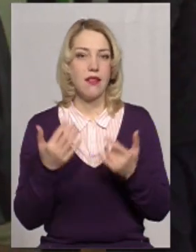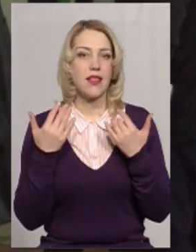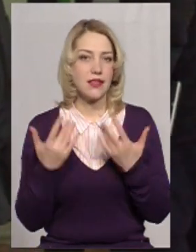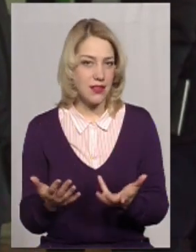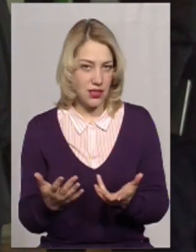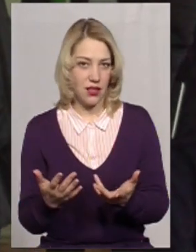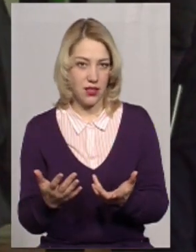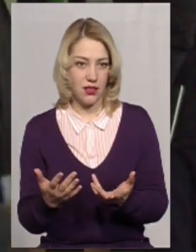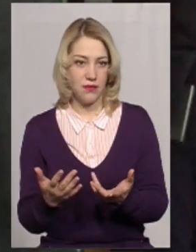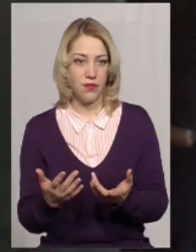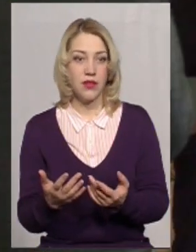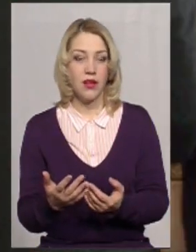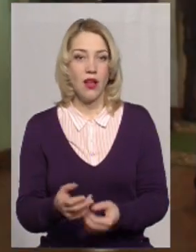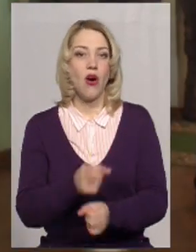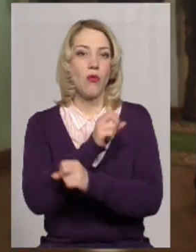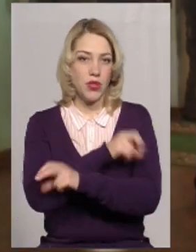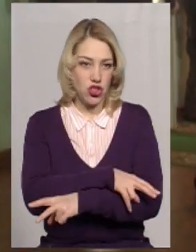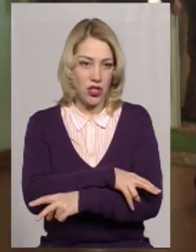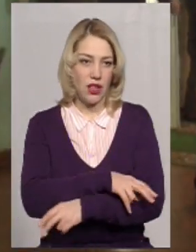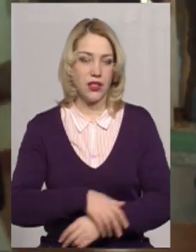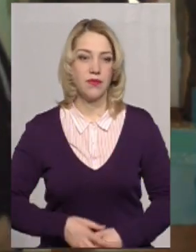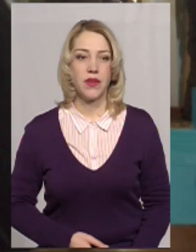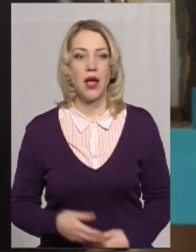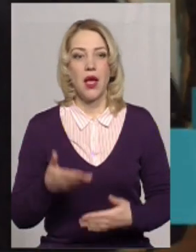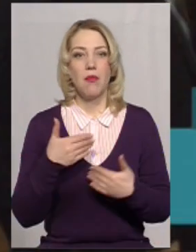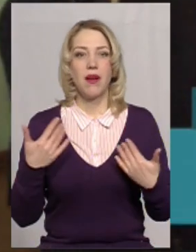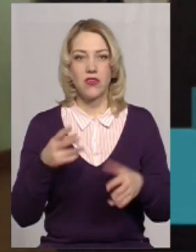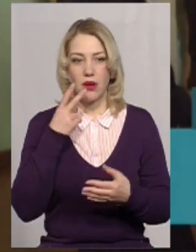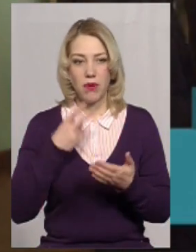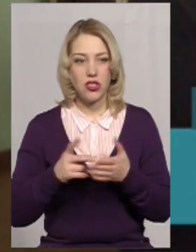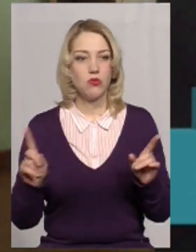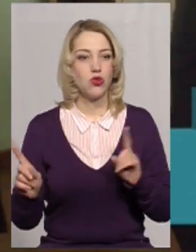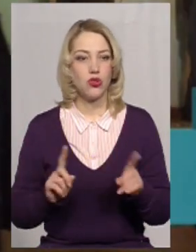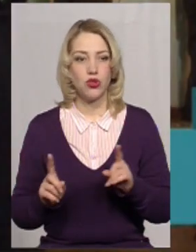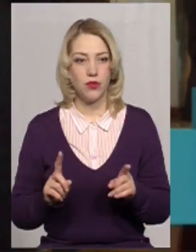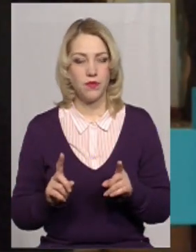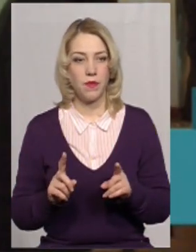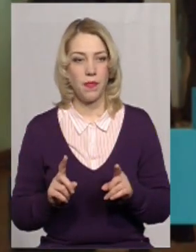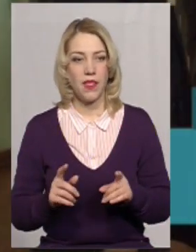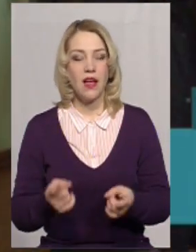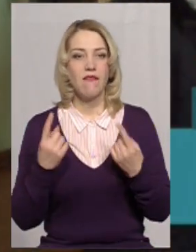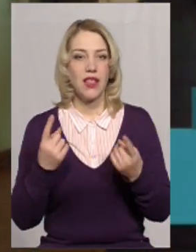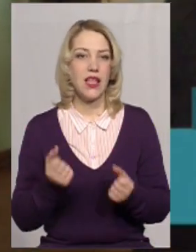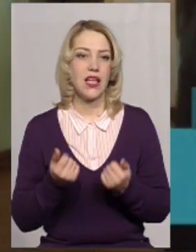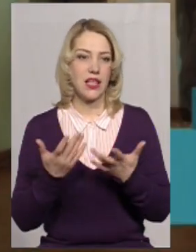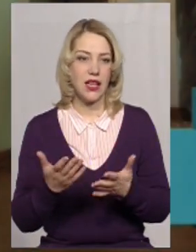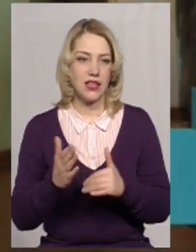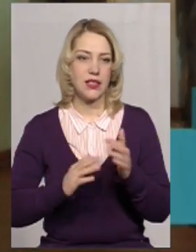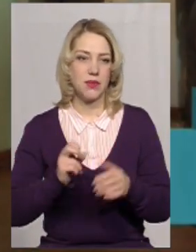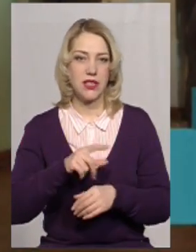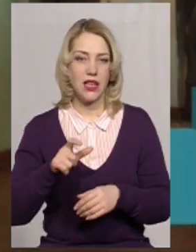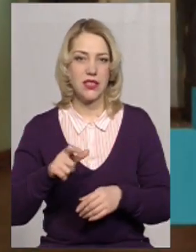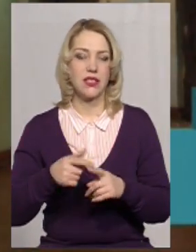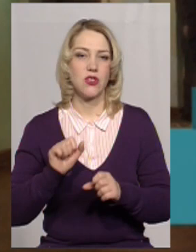обніщали. Ми вже бачимо, що велика кількість спеціалістів з